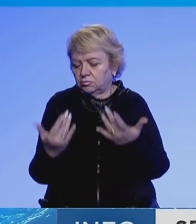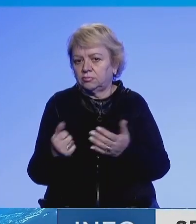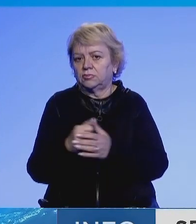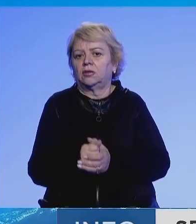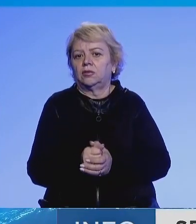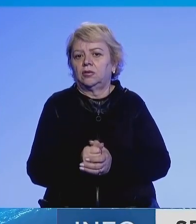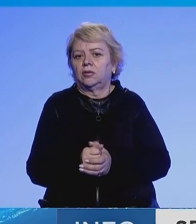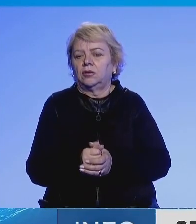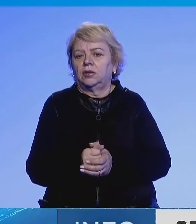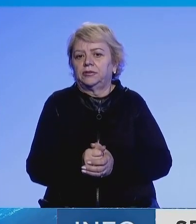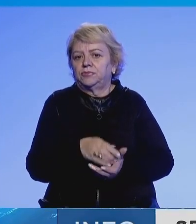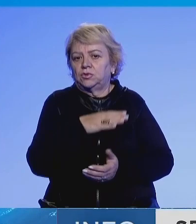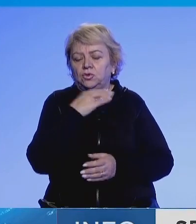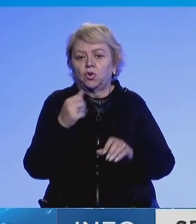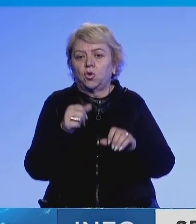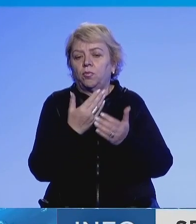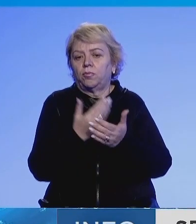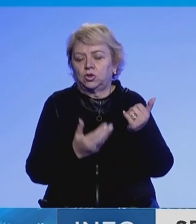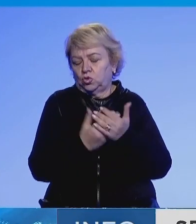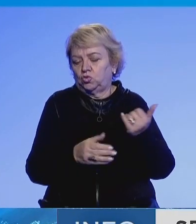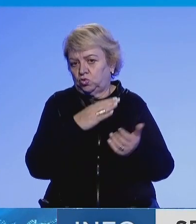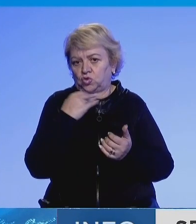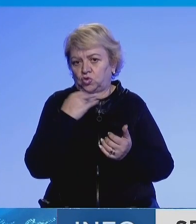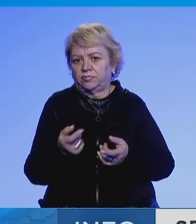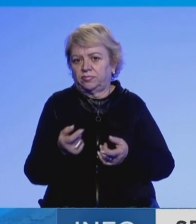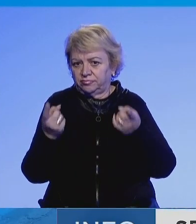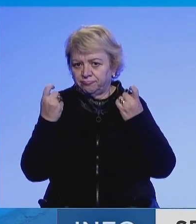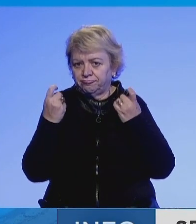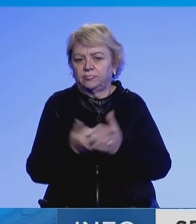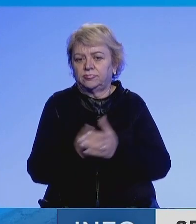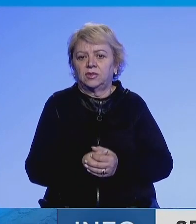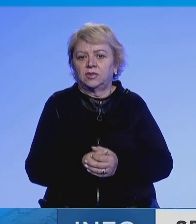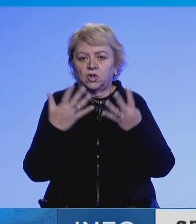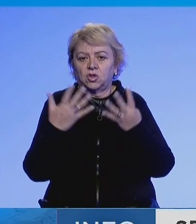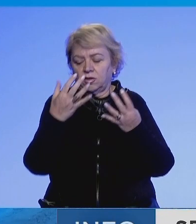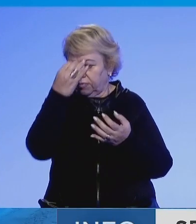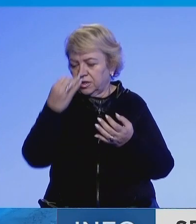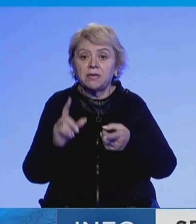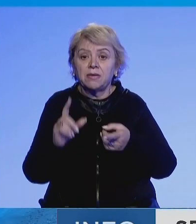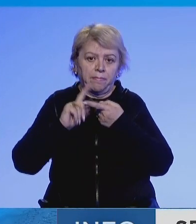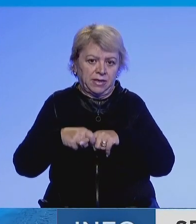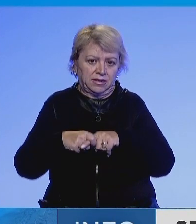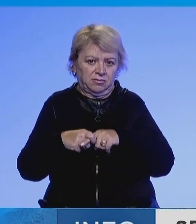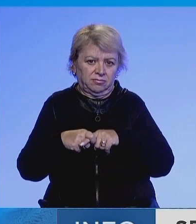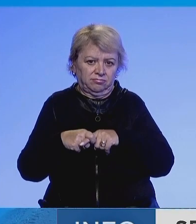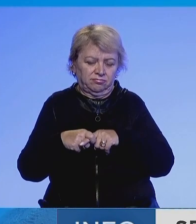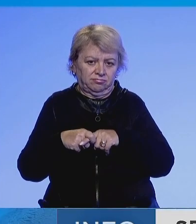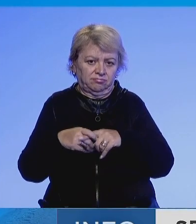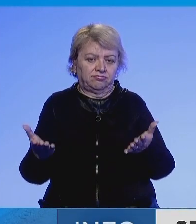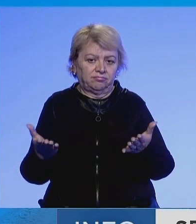dëmtoni mira, dyqanet vogla në përshatra, që 90% të produkteve kanë produkte bazike.